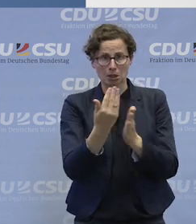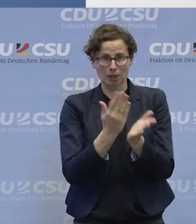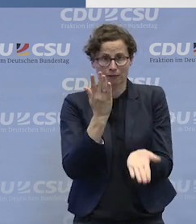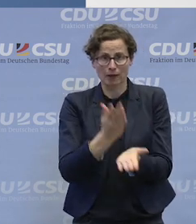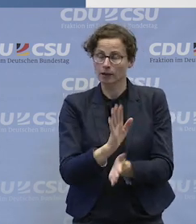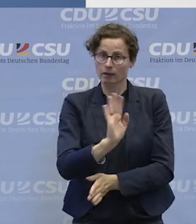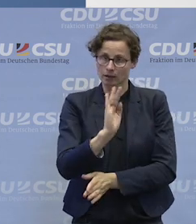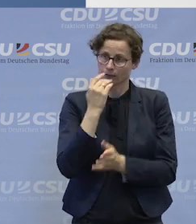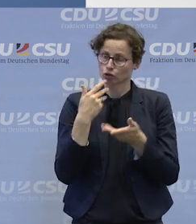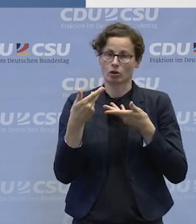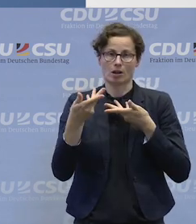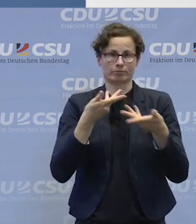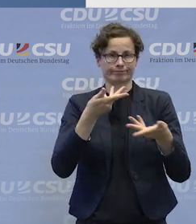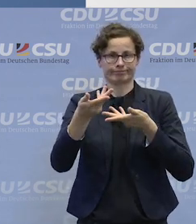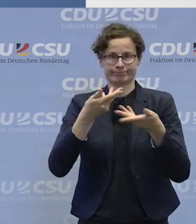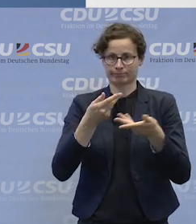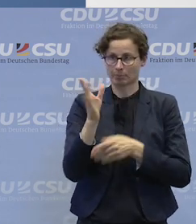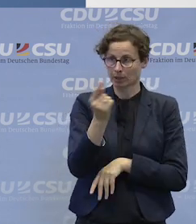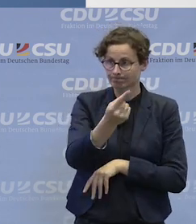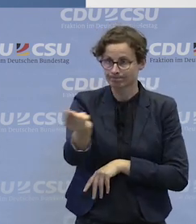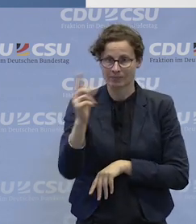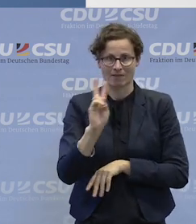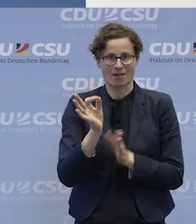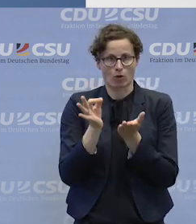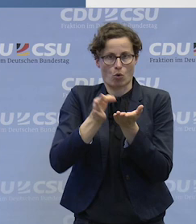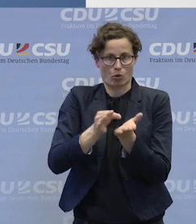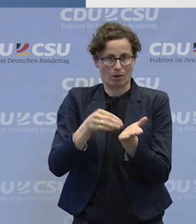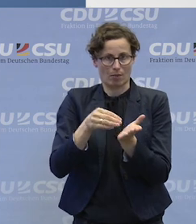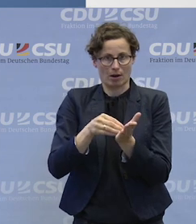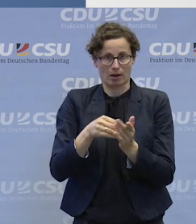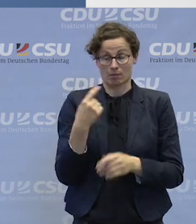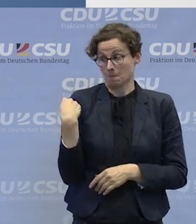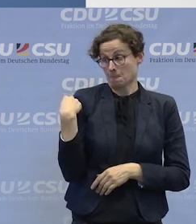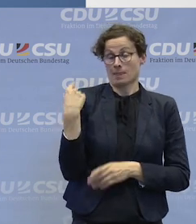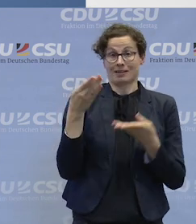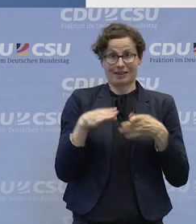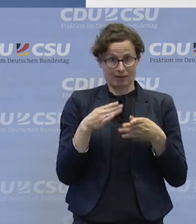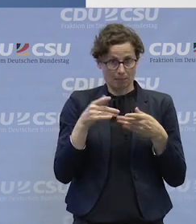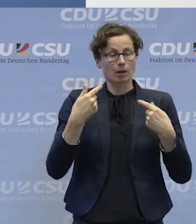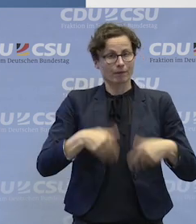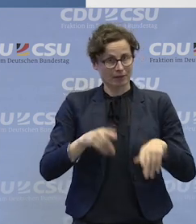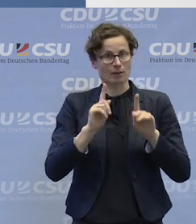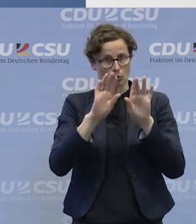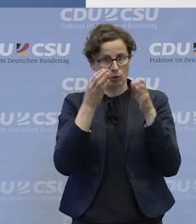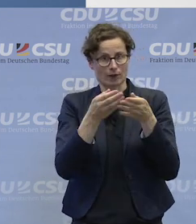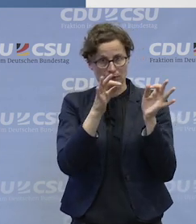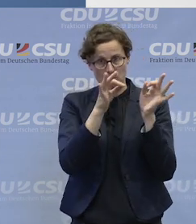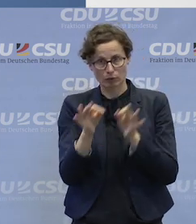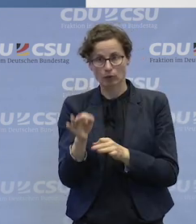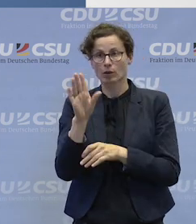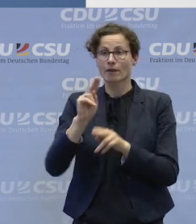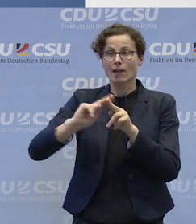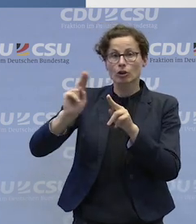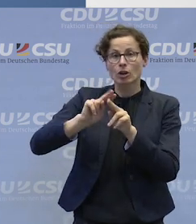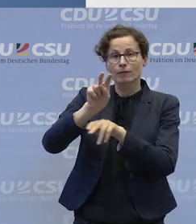kann der forciert werden. Wir hatten im Dezember letzten Jahres auch eine Konferenz im gleichen Raum mit Vertretern von